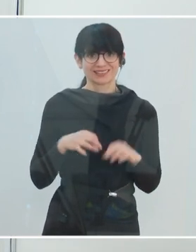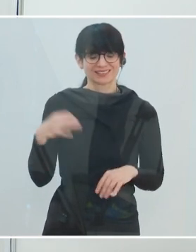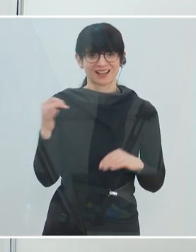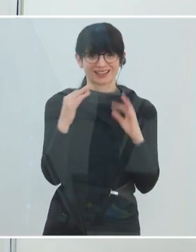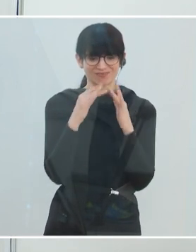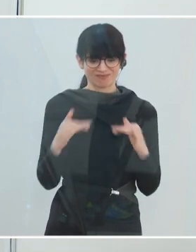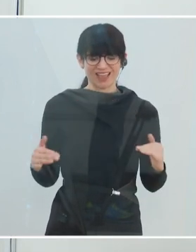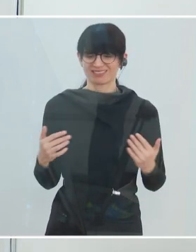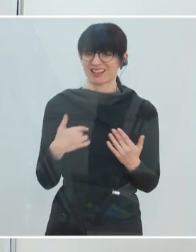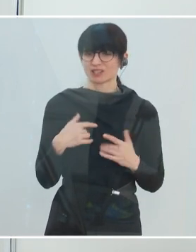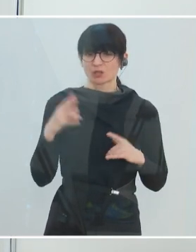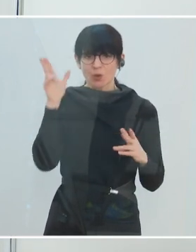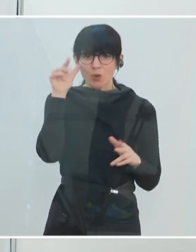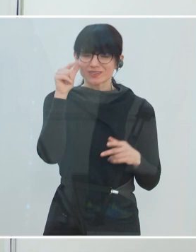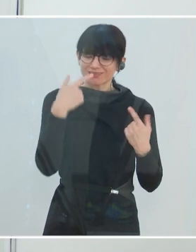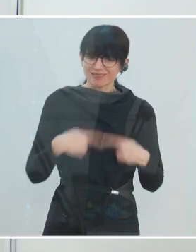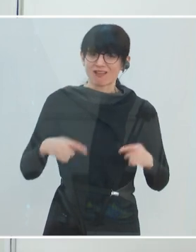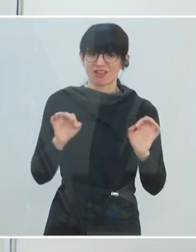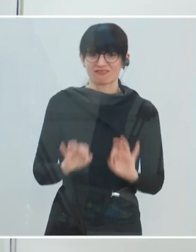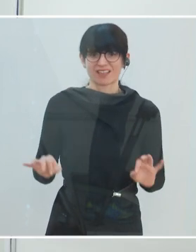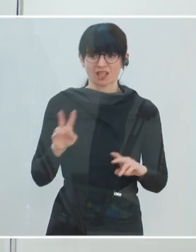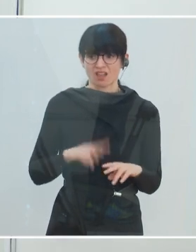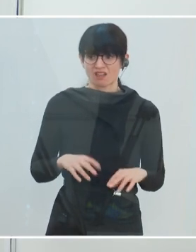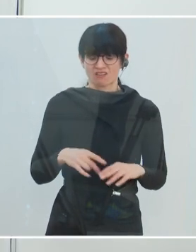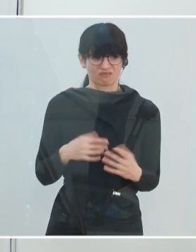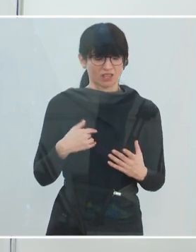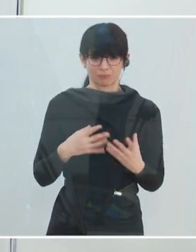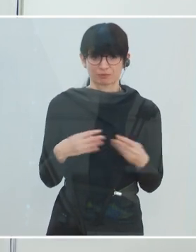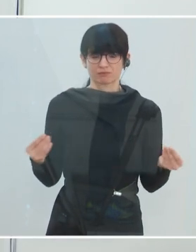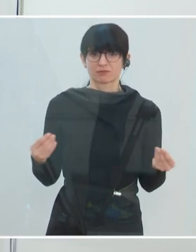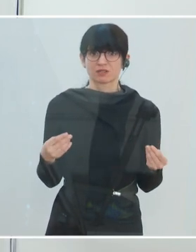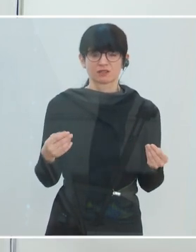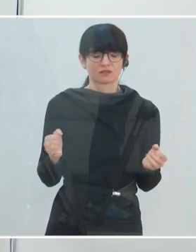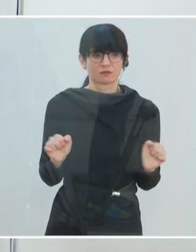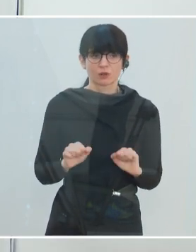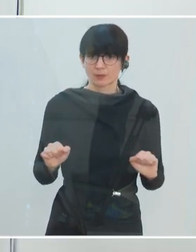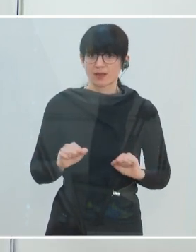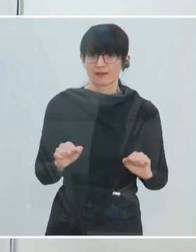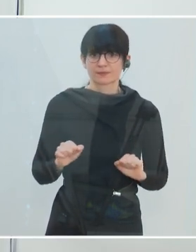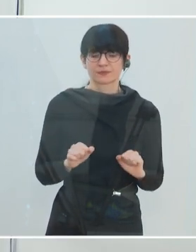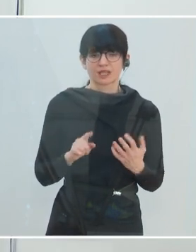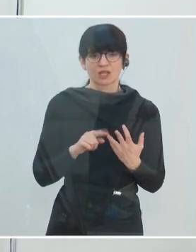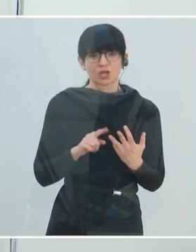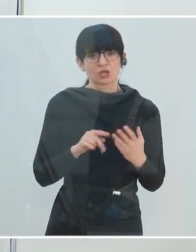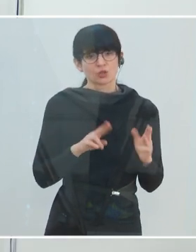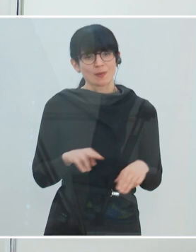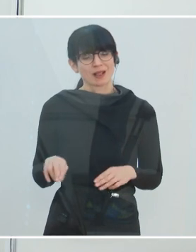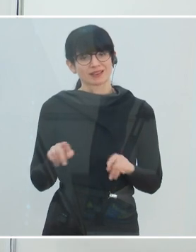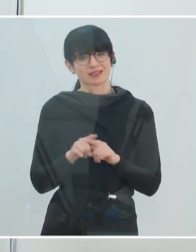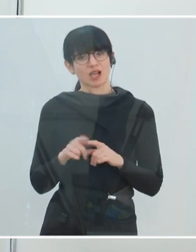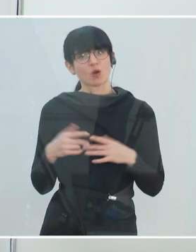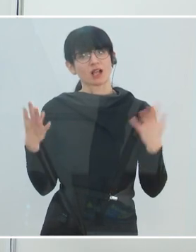Weihnachten stattfinden darf und Ostern. Wenn irgendetwas ausfällt, das wäre eine Katastrophe für die Leute. Aber zur Normalität gehört ganz viel anderes. Es gehört aber auch